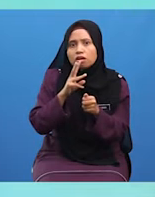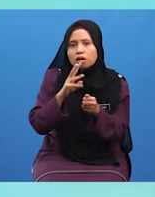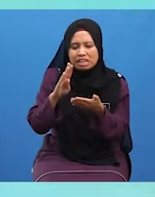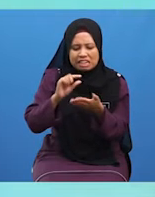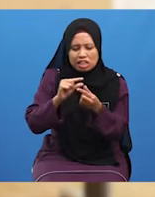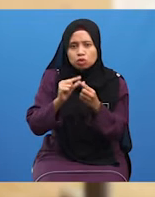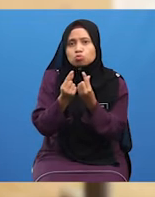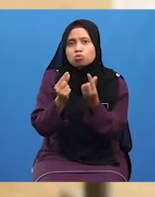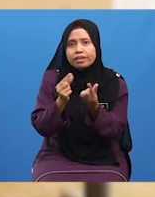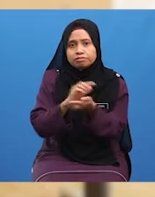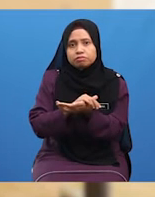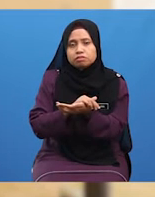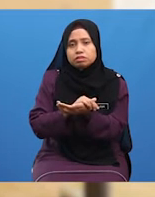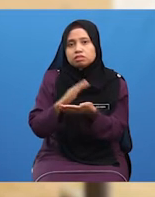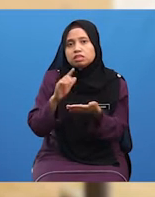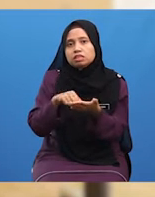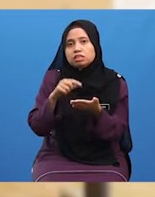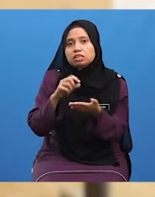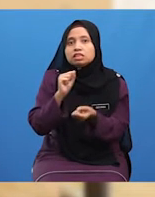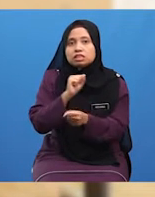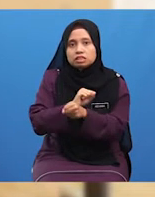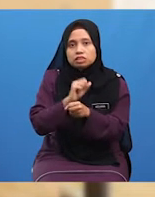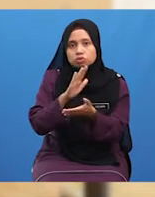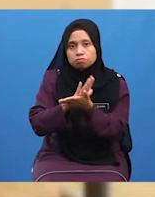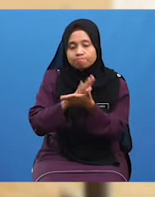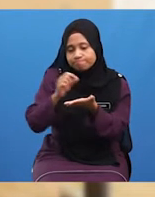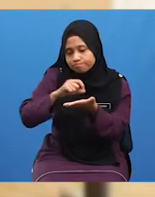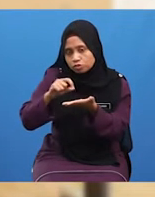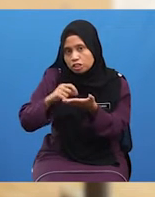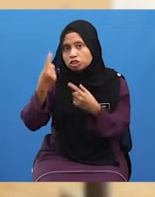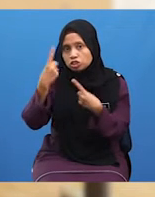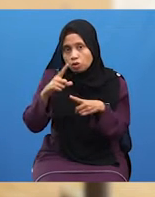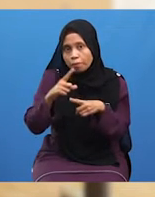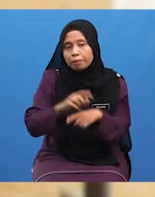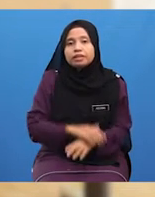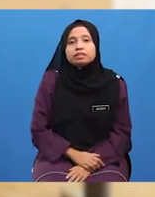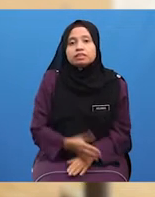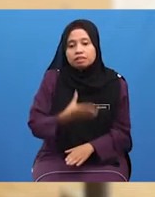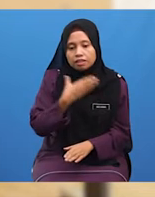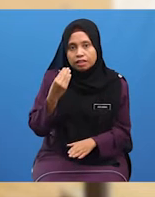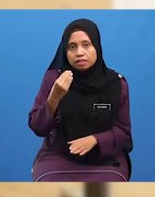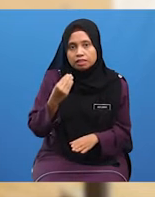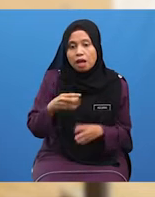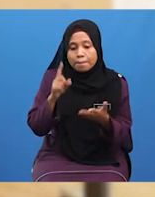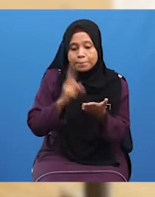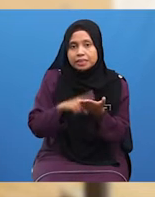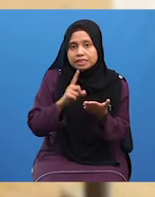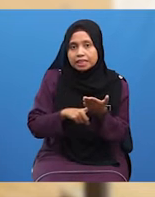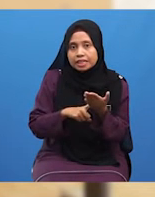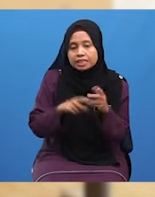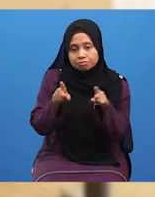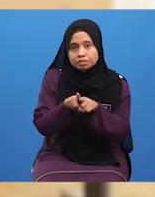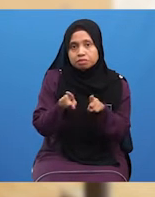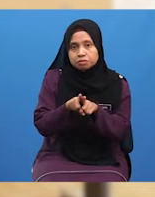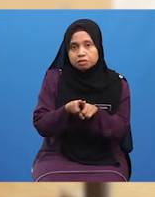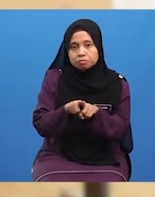Ini Kerja Sekolah Murid-murid Tau Tuliskan Jawapan Anda Dan Bincangkannya